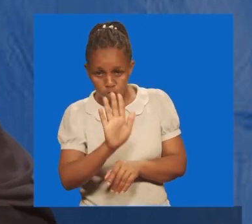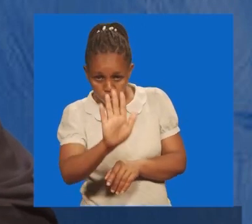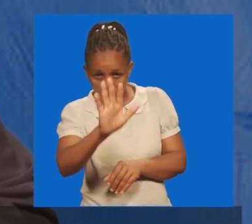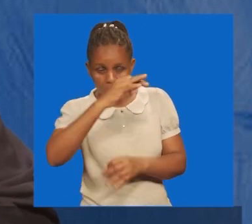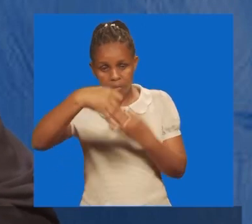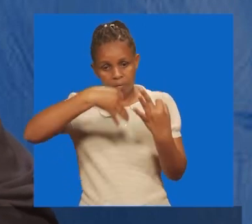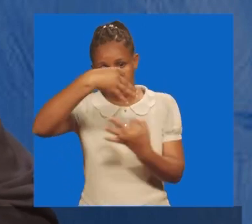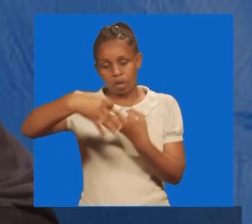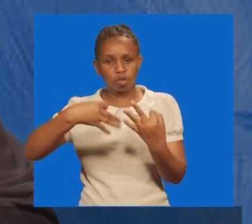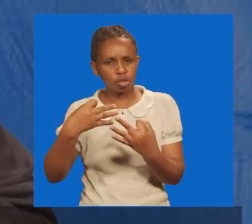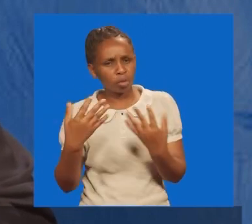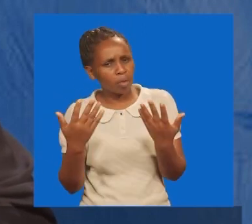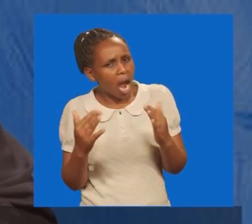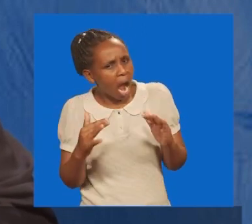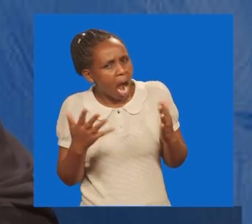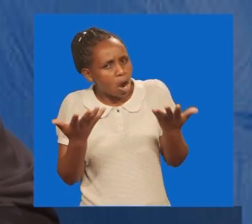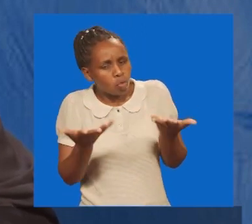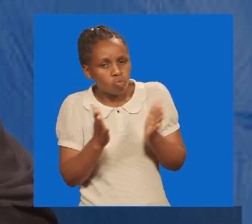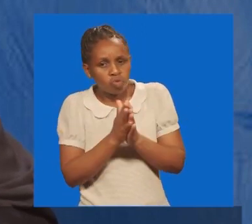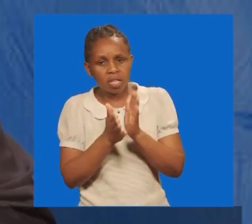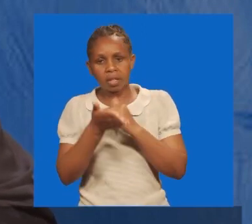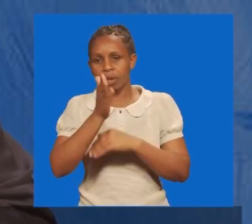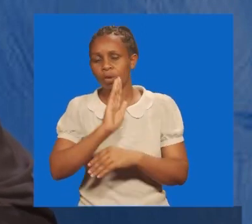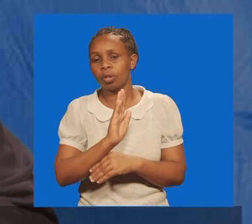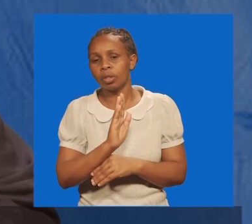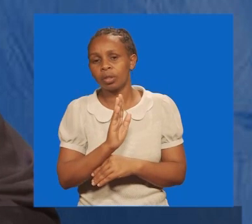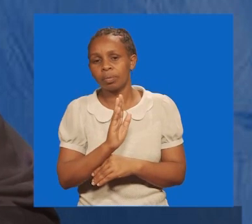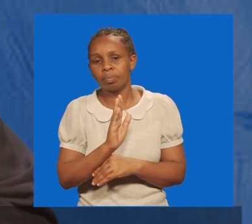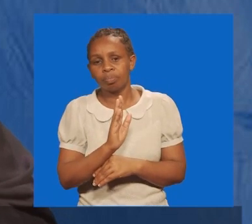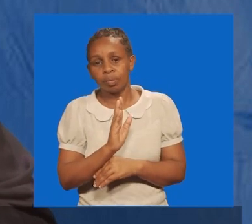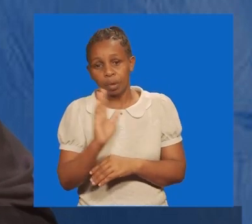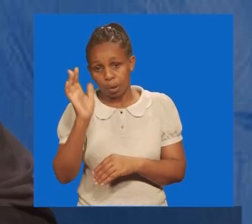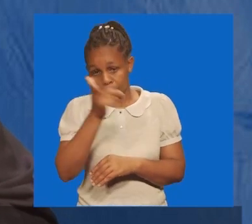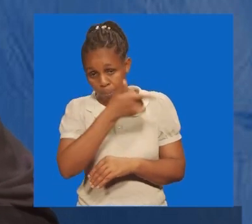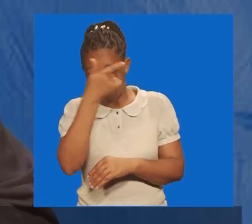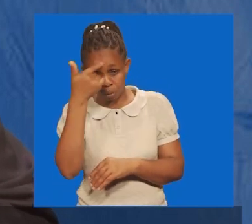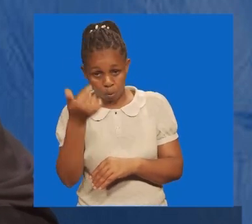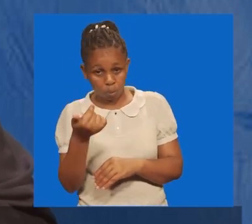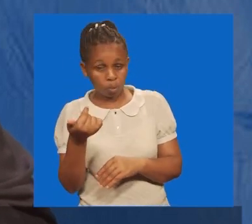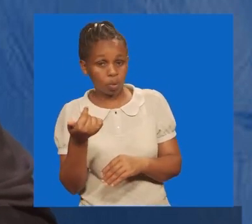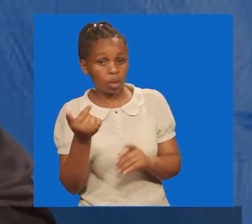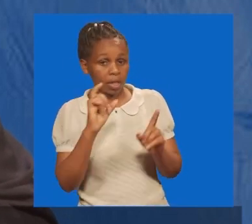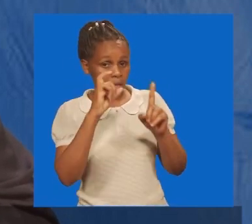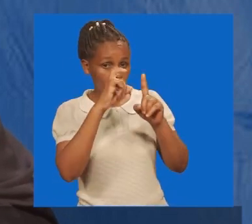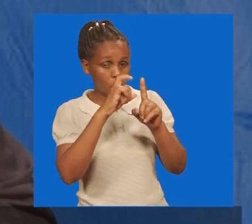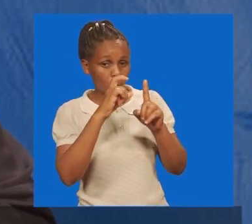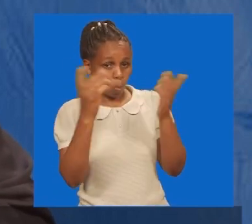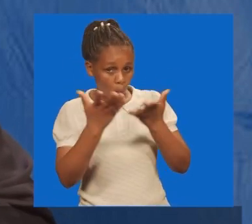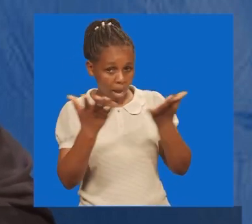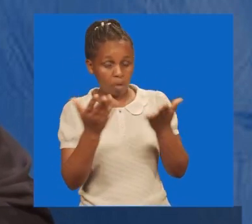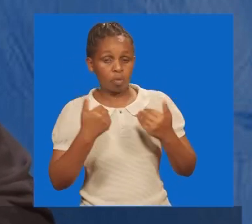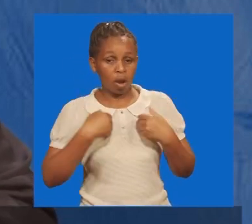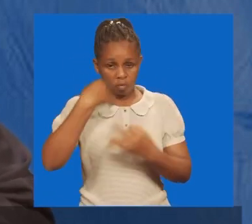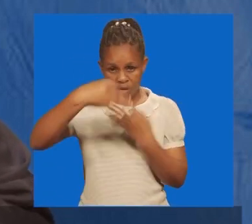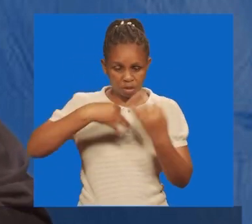wako, yani, wuko na munagiani na mwenyezi mungu, maana, maali poale ambapo, akuna ushirika,